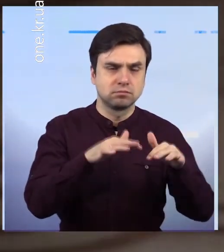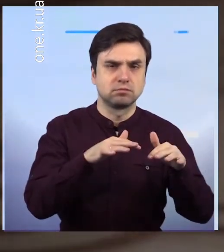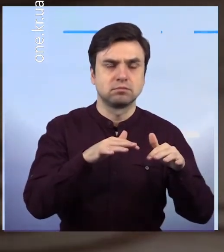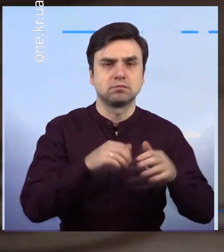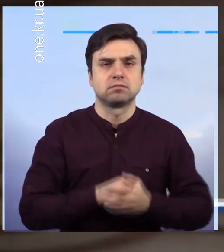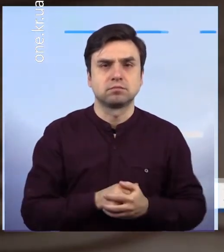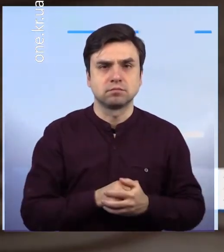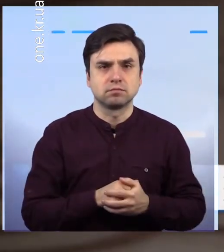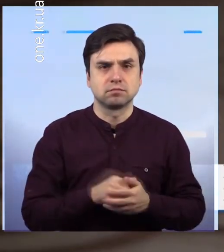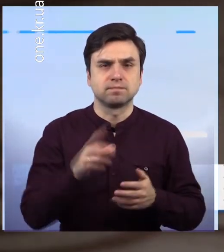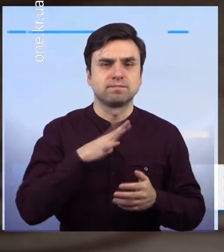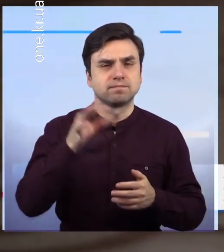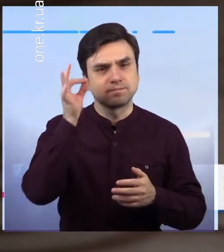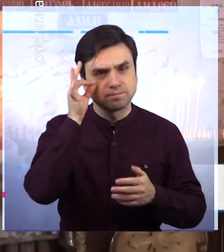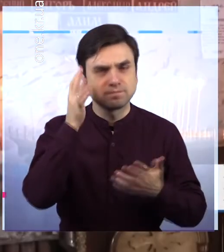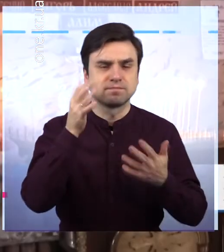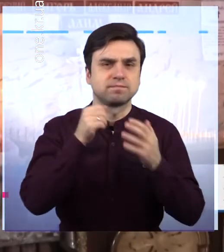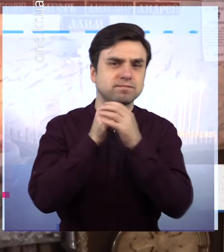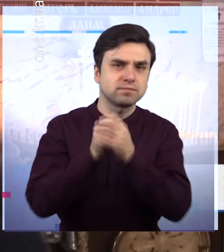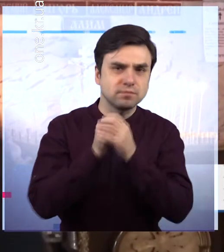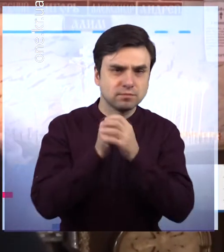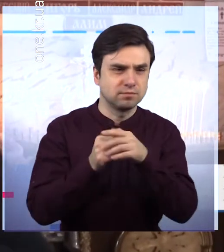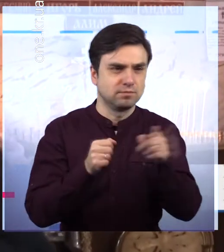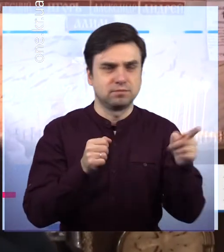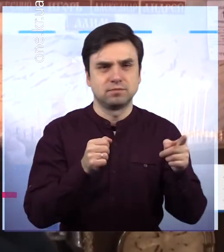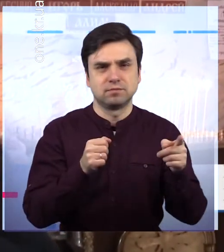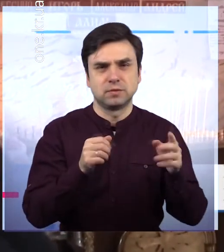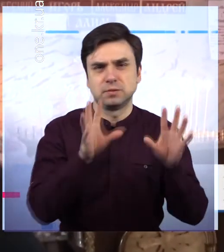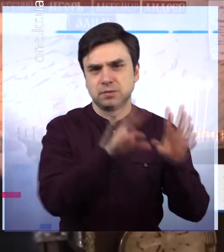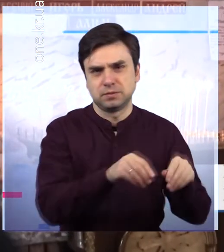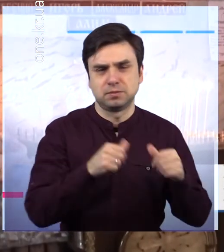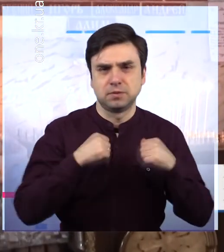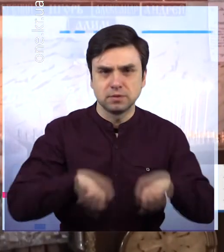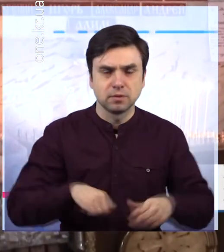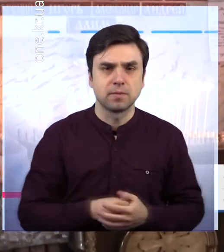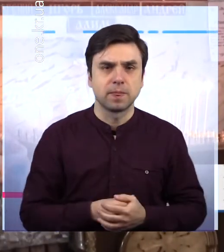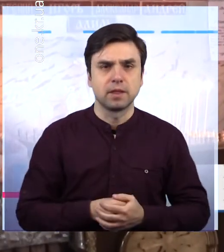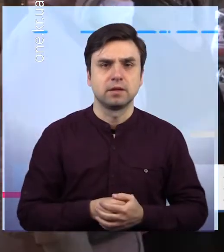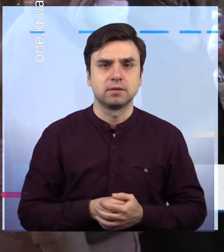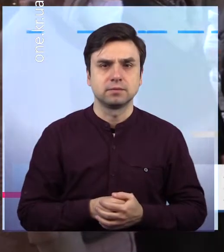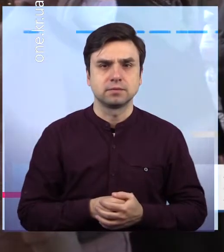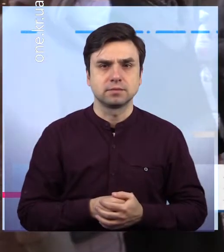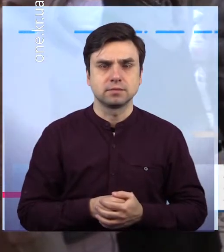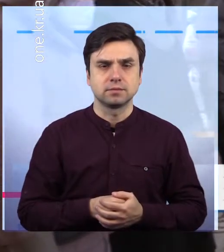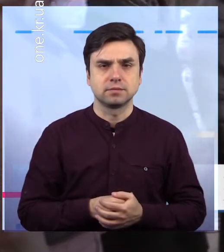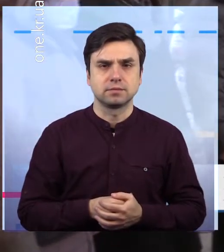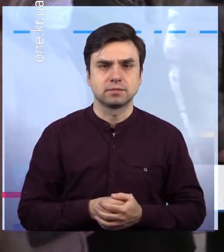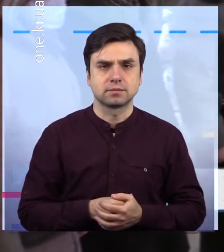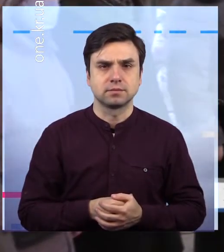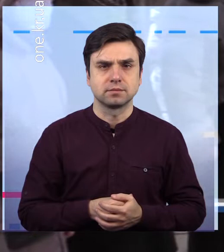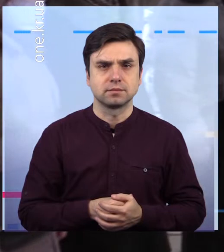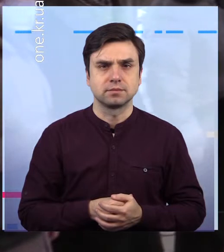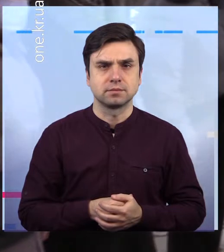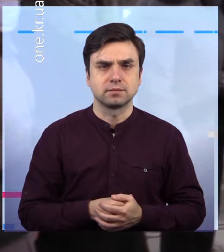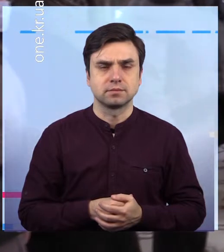Допоки ми пам'ятаємо, доти вони живі. Напередодні 32-ї річниці виведення з території Афганістану контингенту радянських